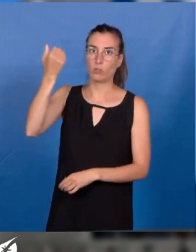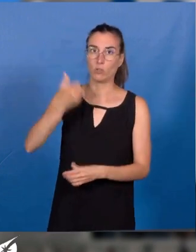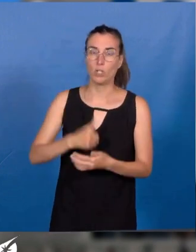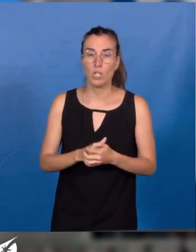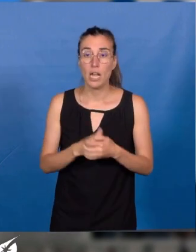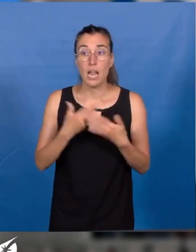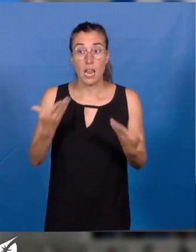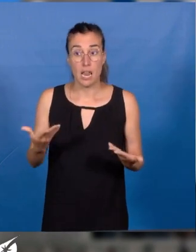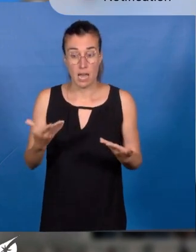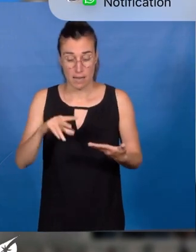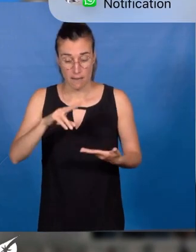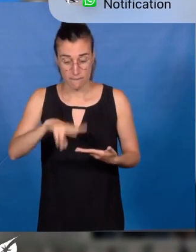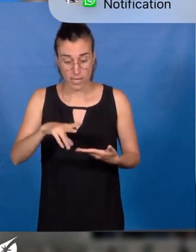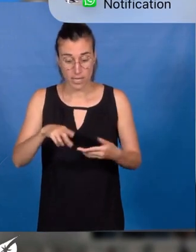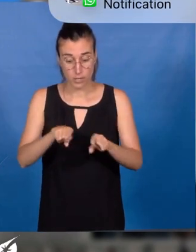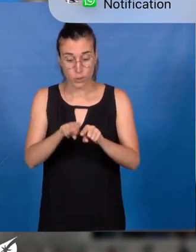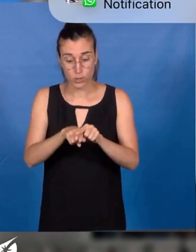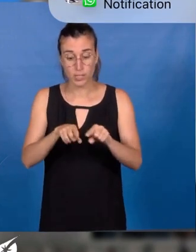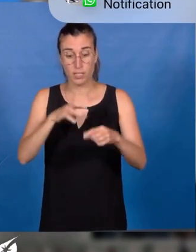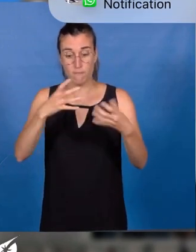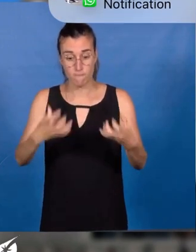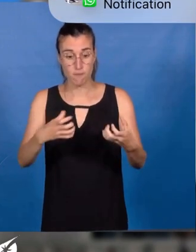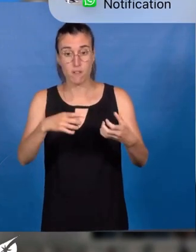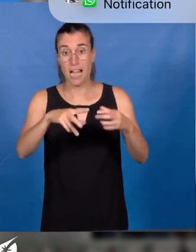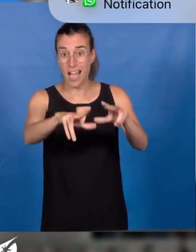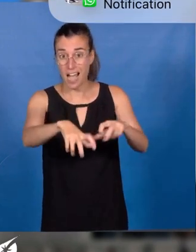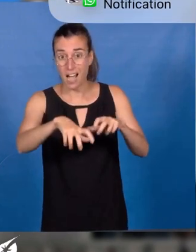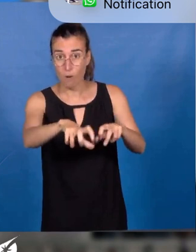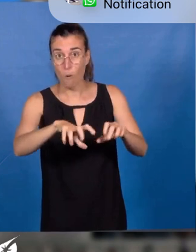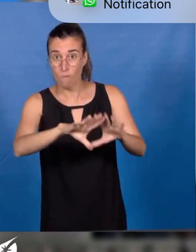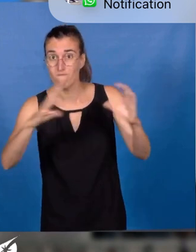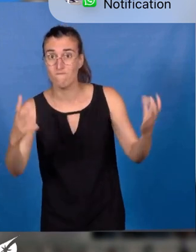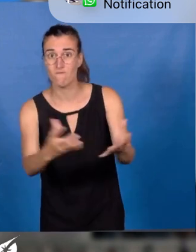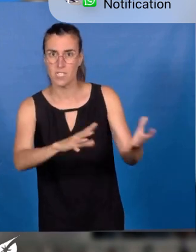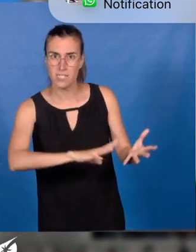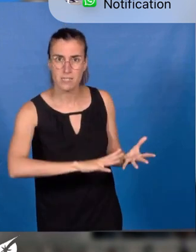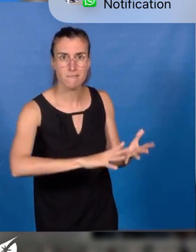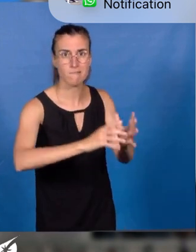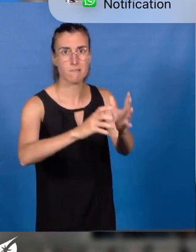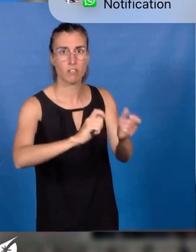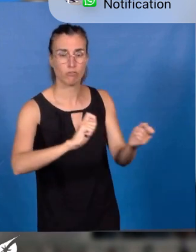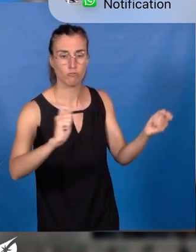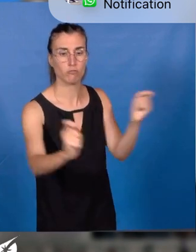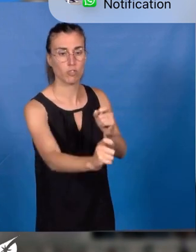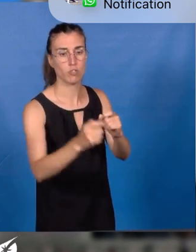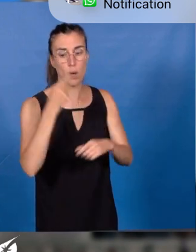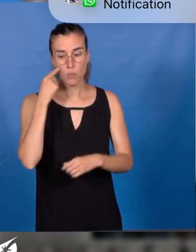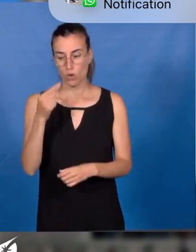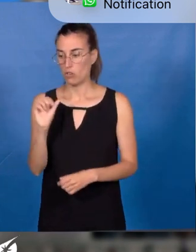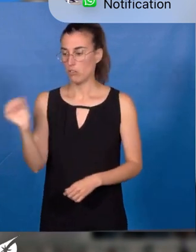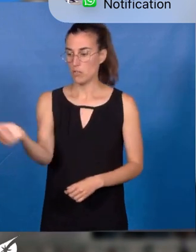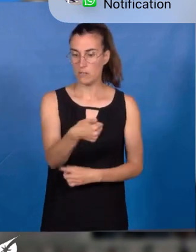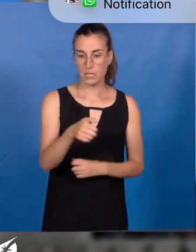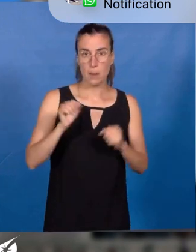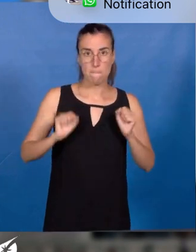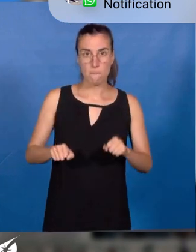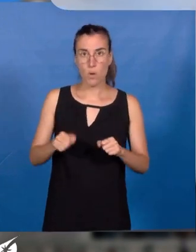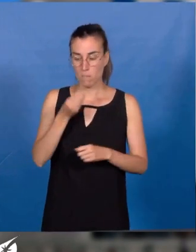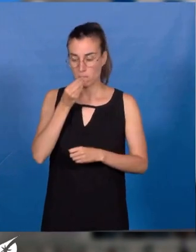d'une réelle transition agroécologique et un accès pour toutes et tous à une alimentation locale de qualité.